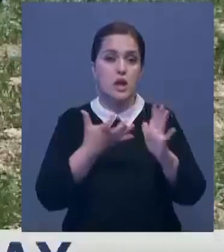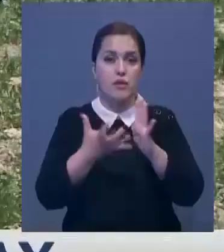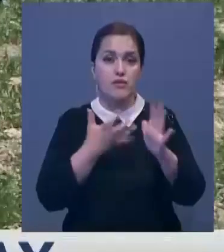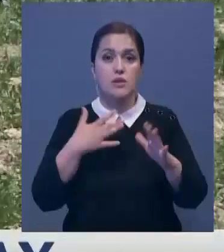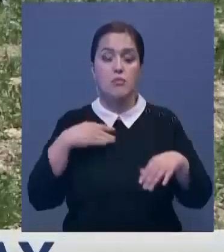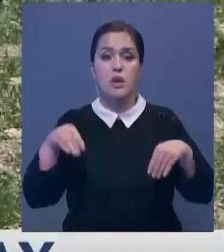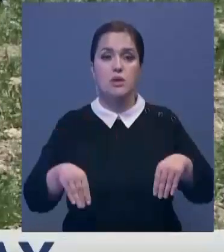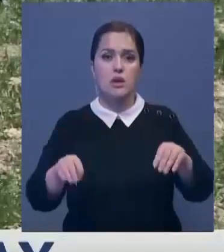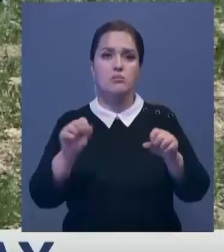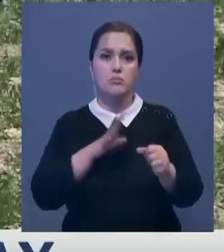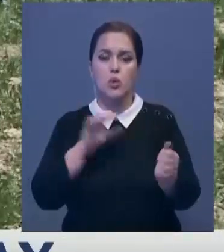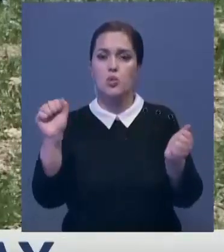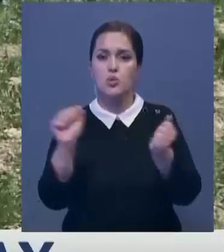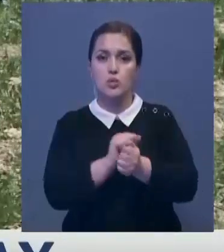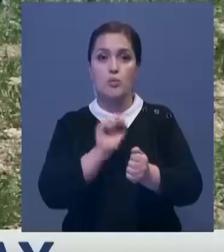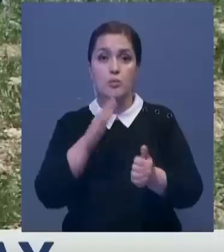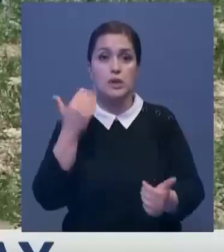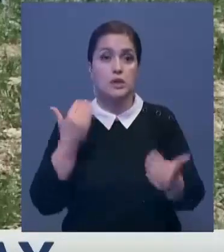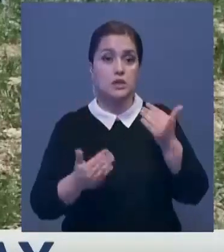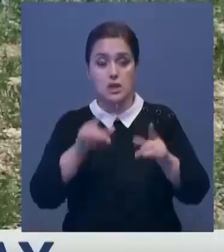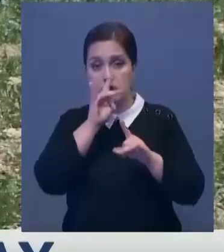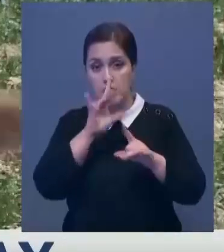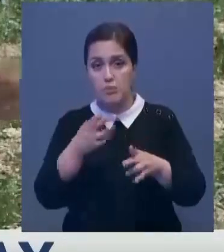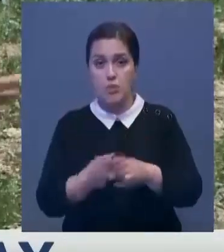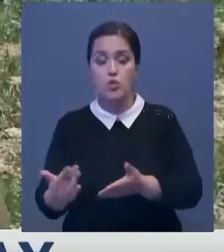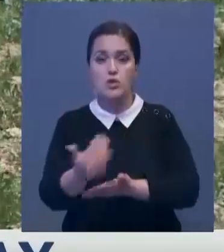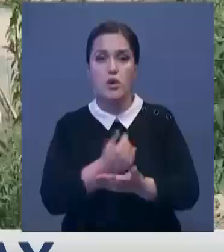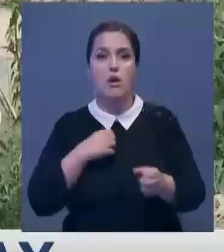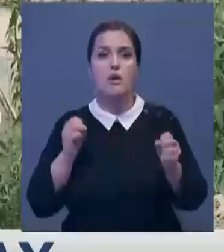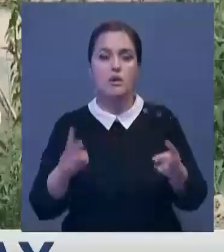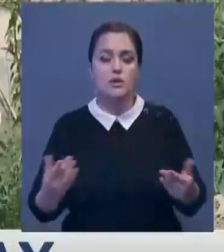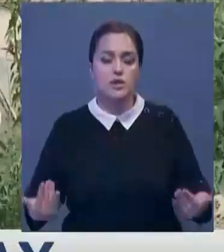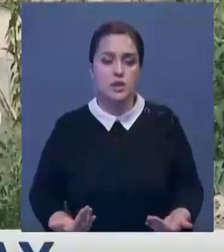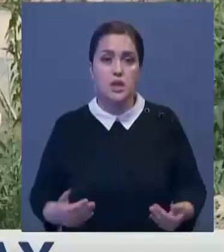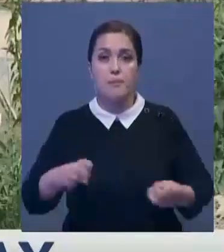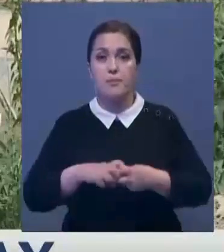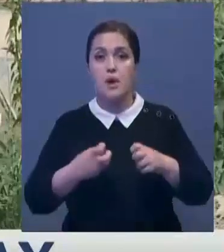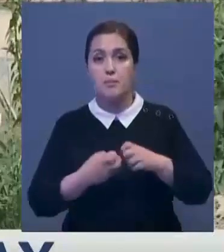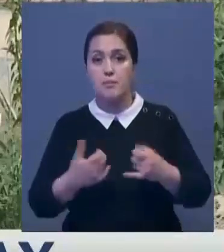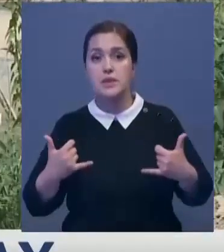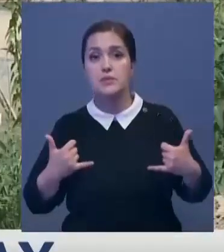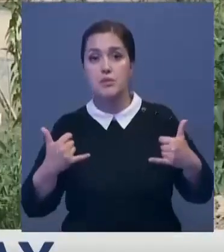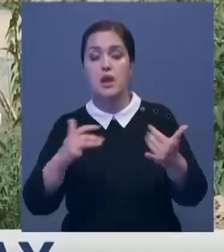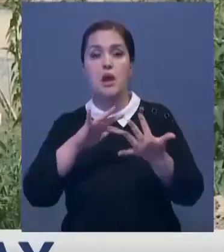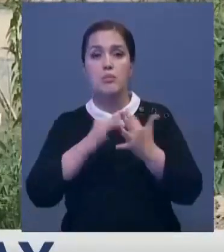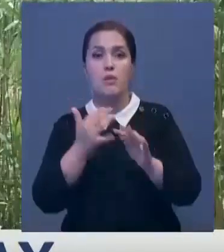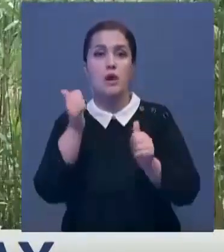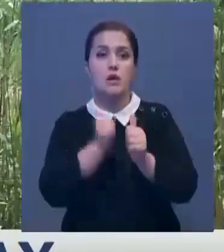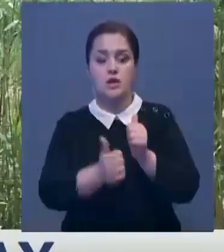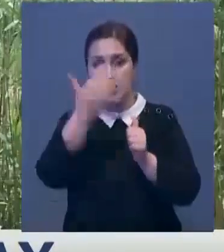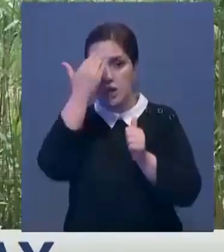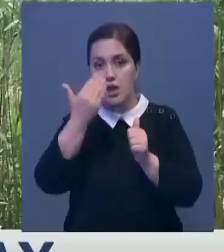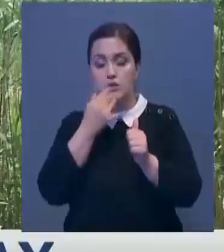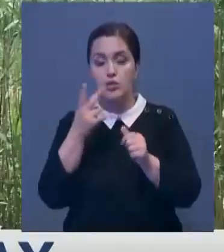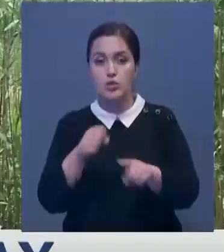Мои насаждения могут высохнуть. Если не будет урожая, то на что нам жить? Проблема с поливом в Ауле возникает каждое лето. Но